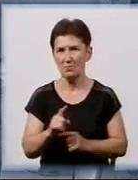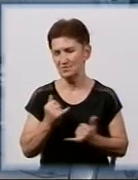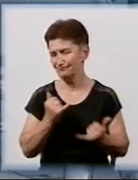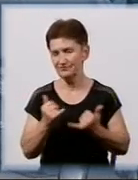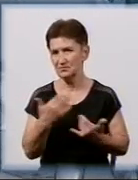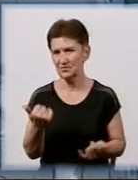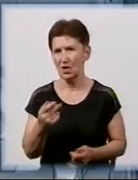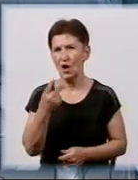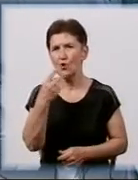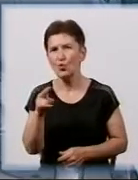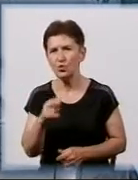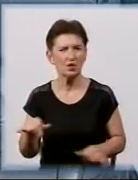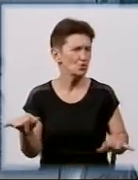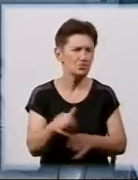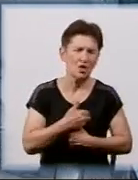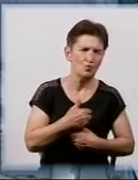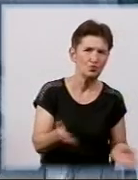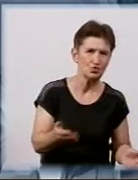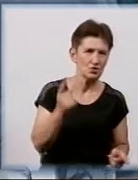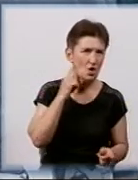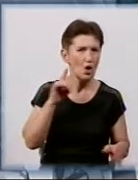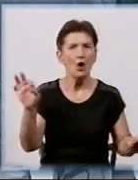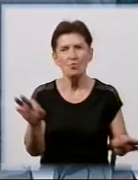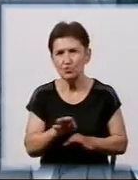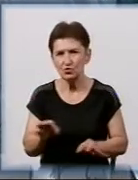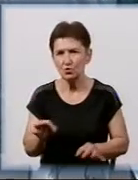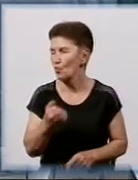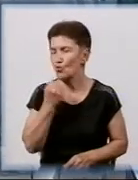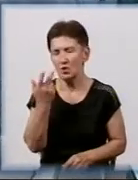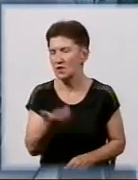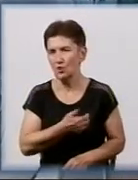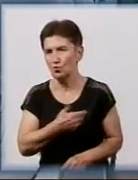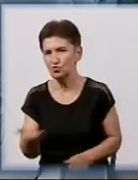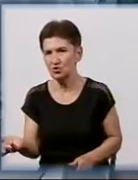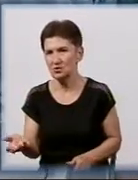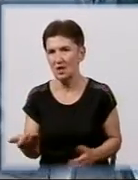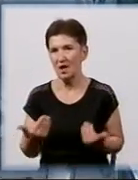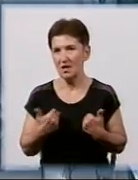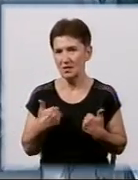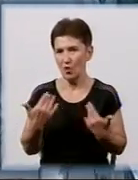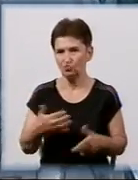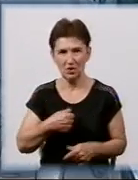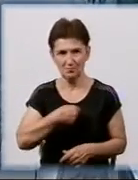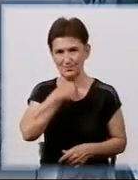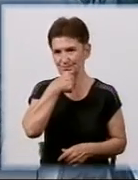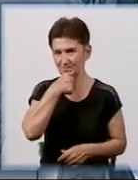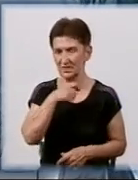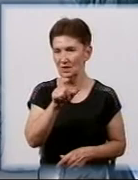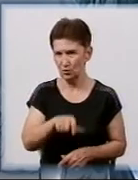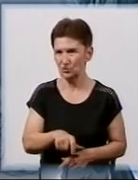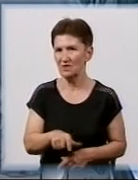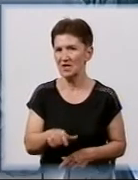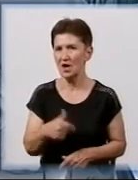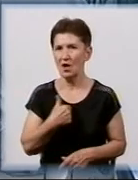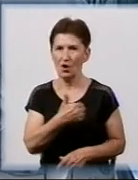Вони курять де хочуть, музику слухають коли хочуть. Я людина вже похилав у віку і хотілося б вже